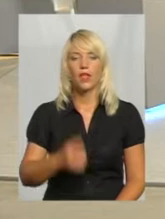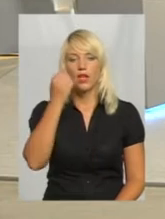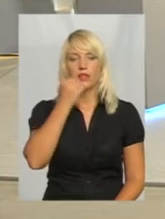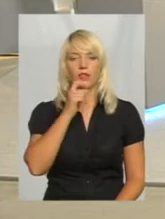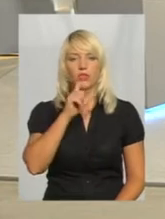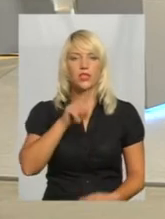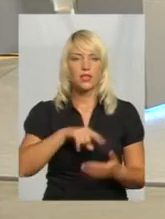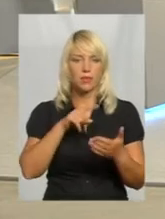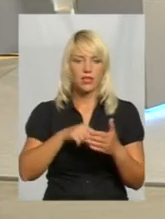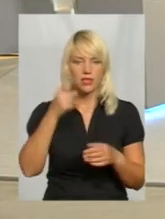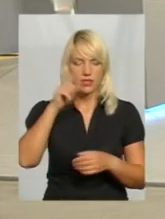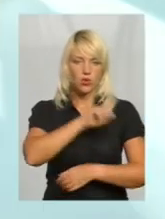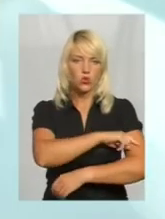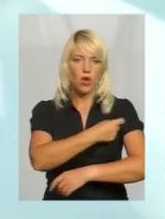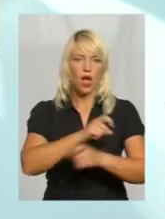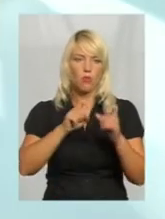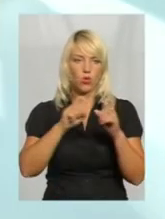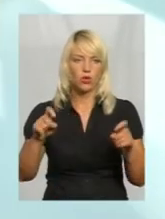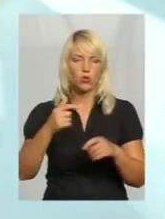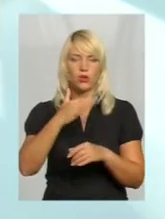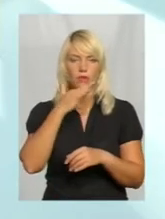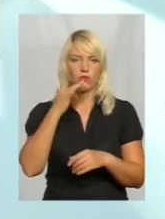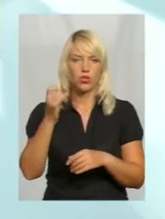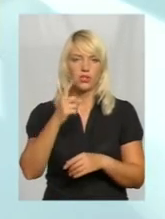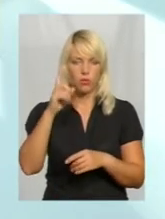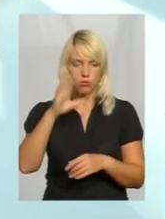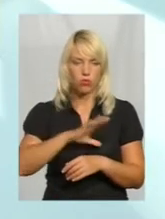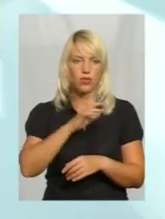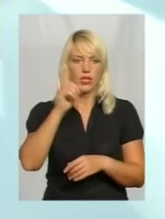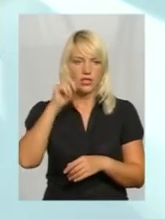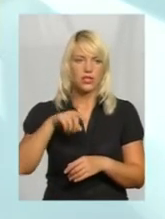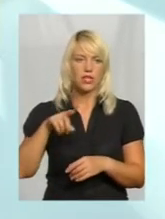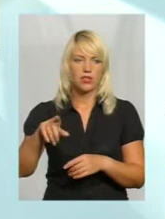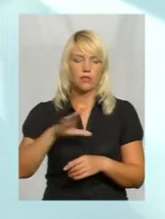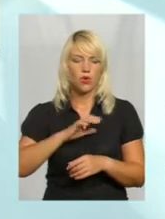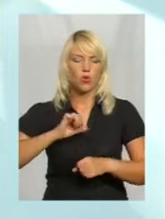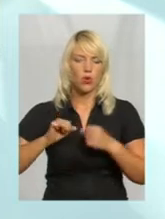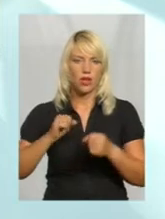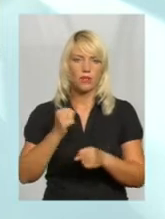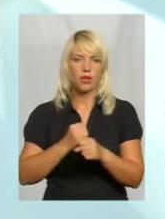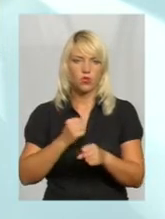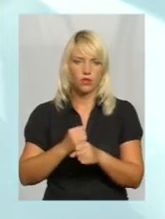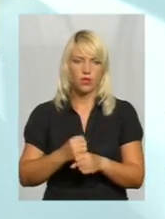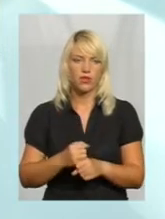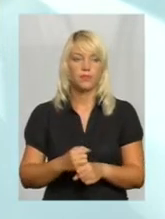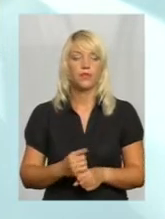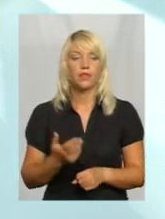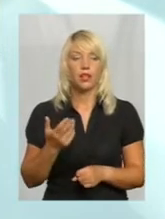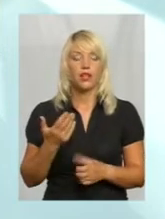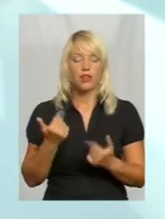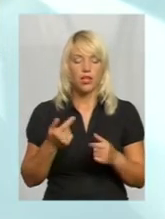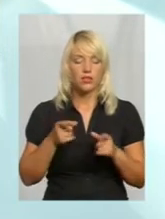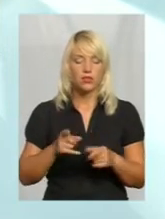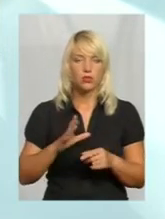запитання. Я знаю цю амбулаторію. Один раз був в амбулаторії. Знаю колеги, там працювали і працюють. Дійсно, там була